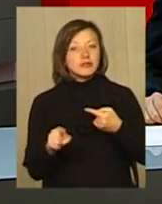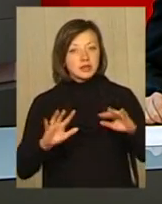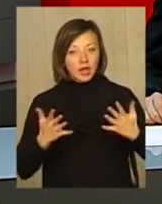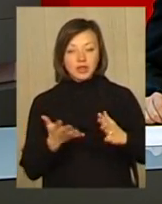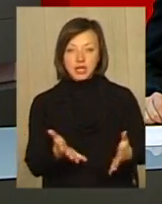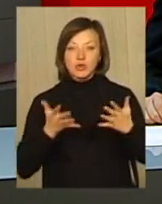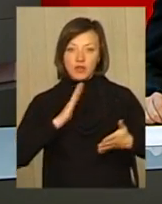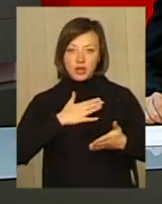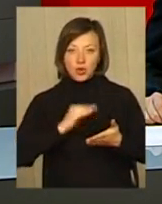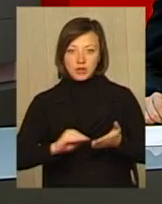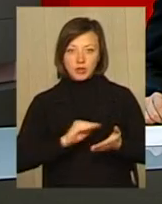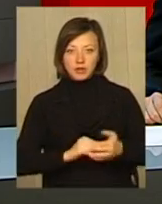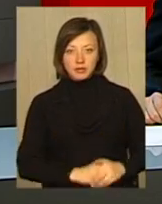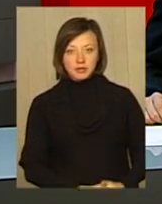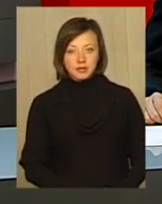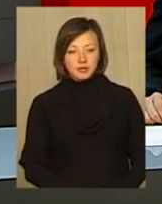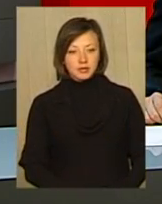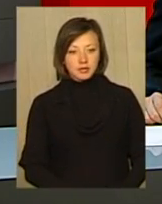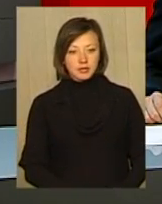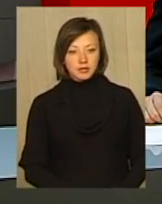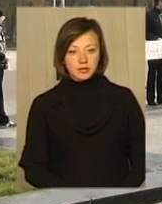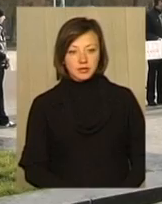з'ясовував наш кореспондент Андрій Макогон.